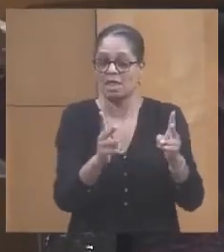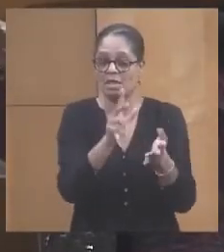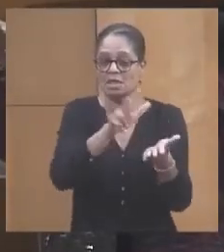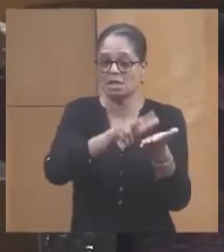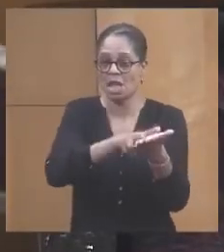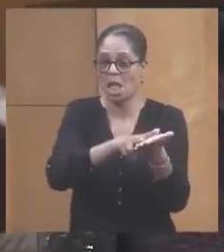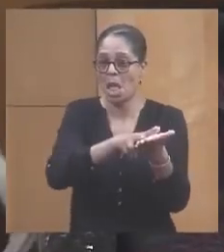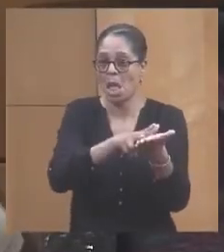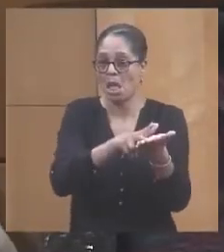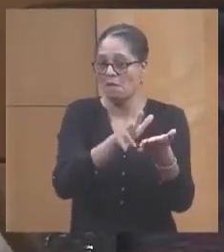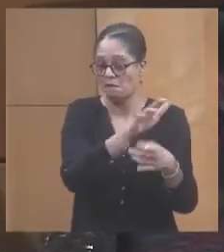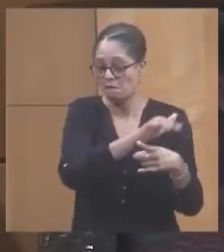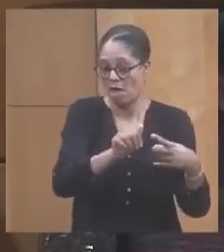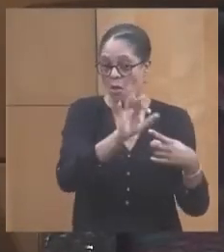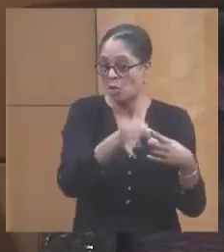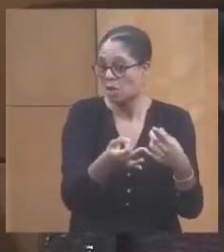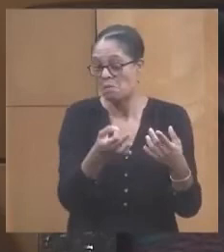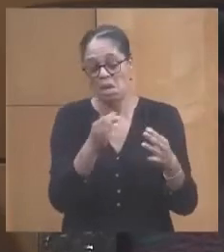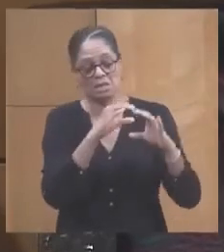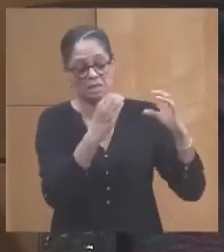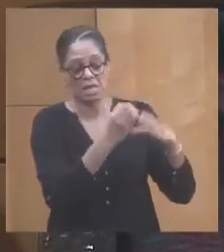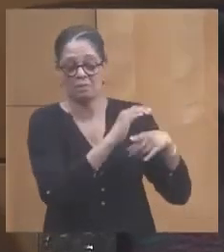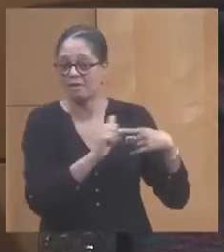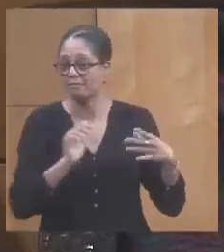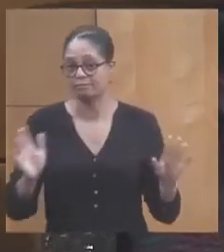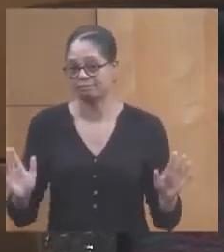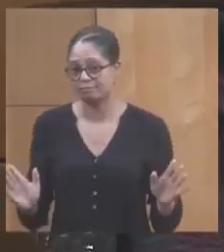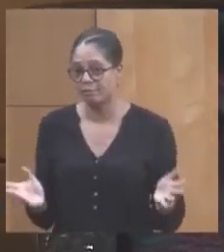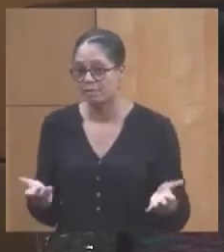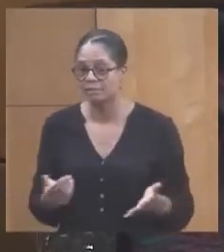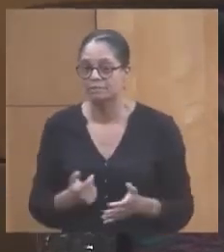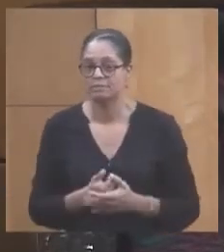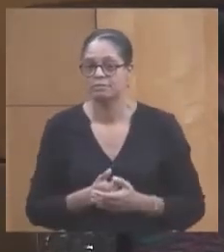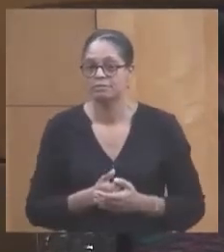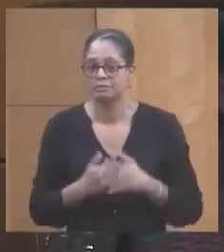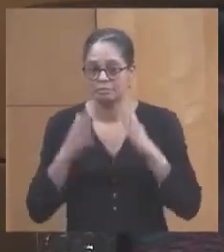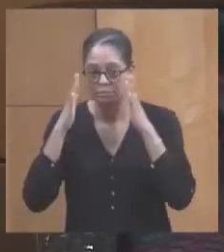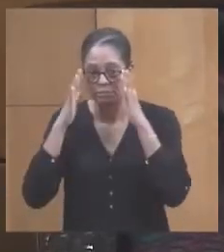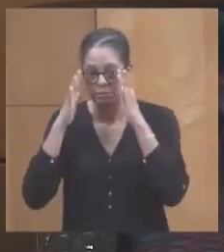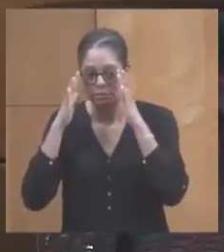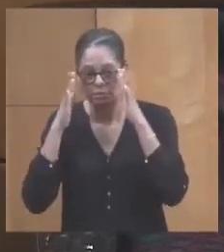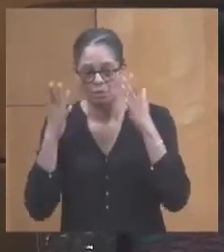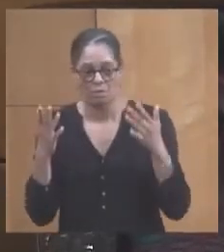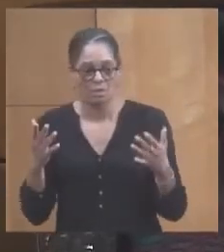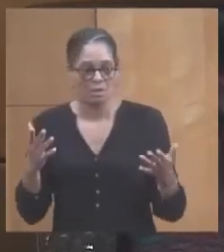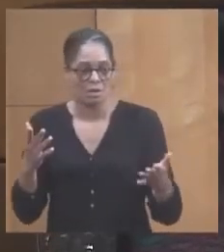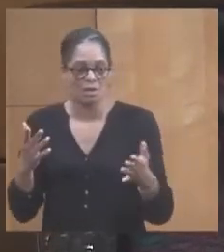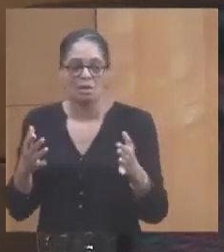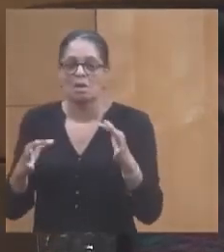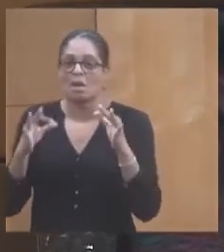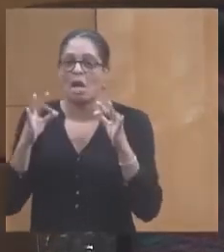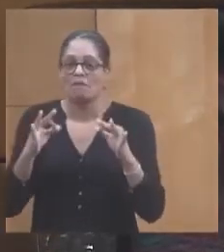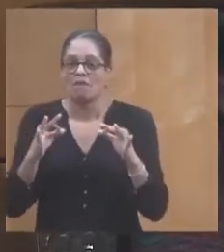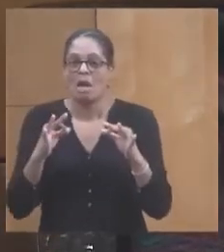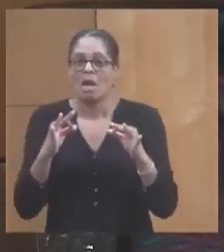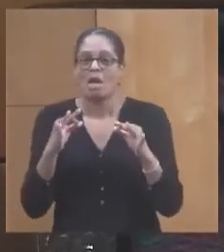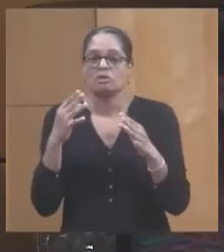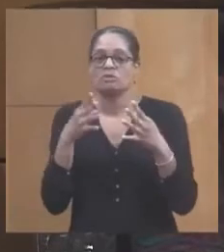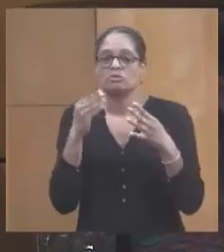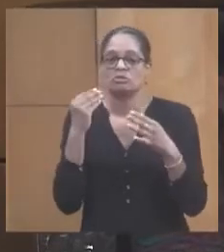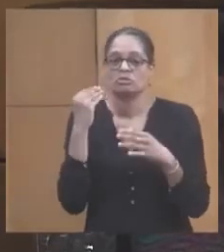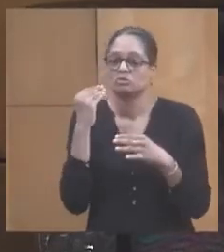des quelques problèmes à régler, mais ce n pas la CTM. Et sur la question, c'est là où je ne comprends pas des chambres froides.